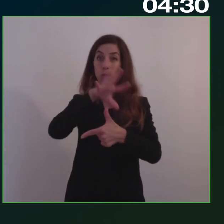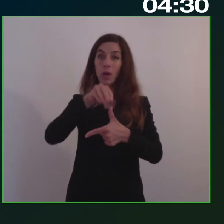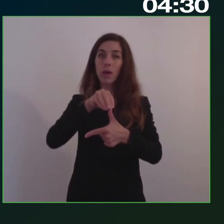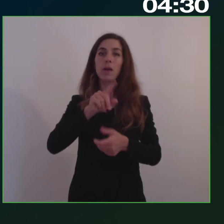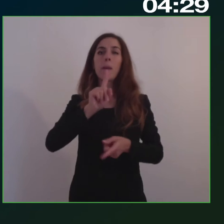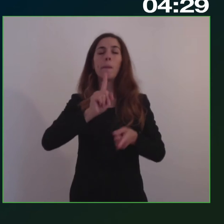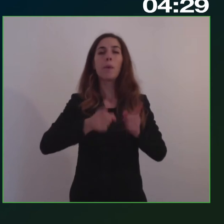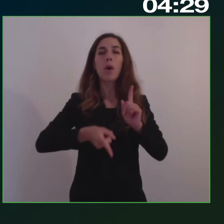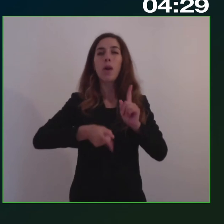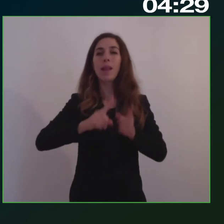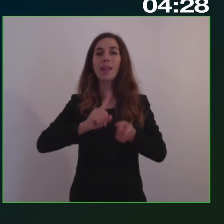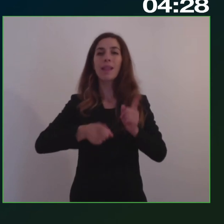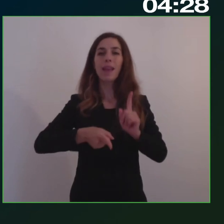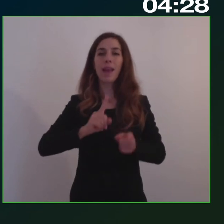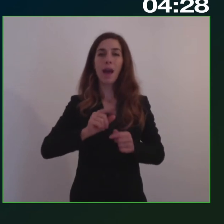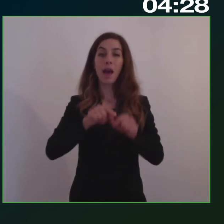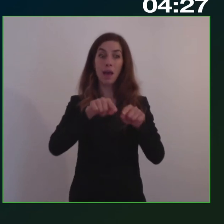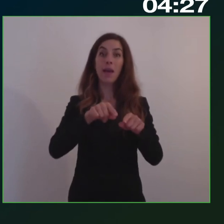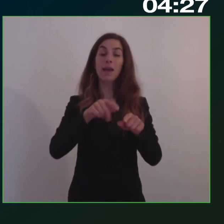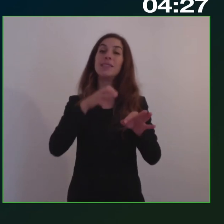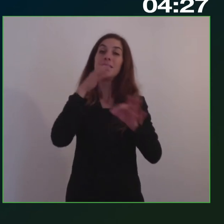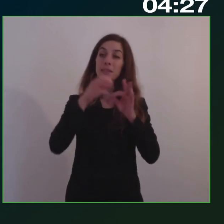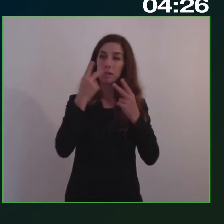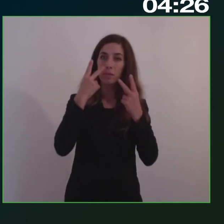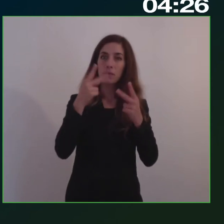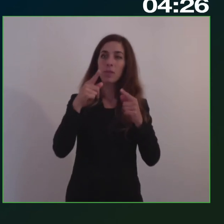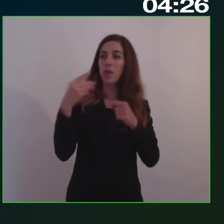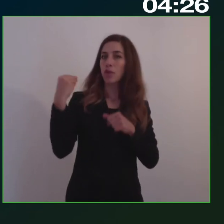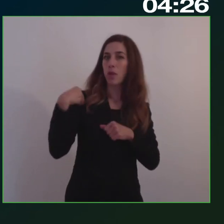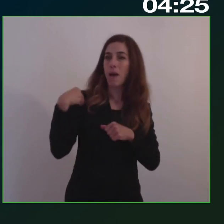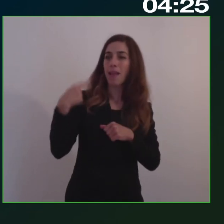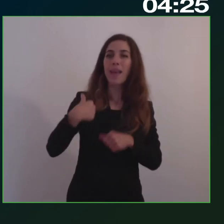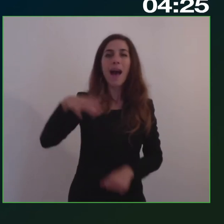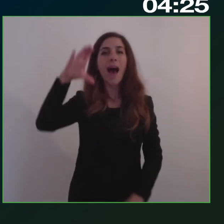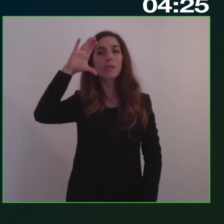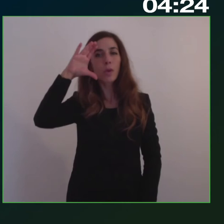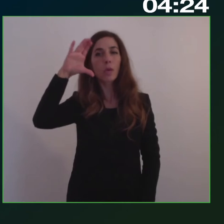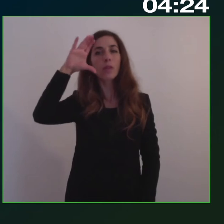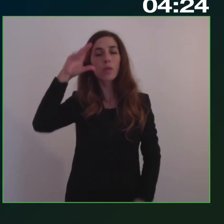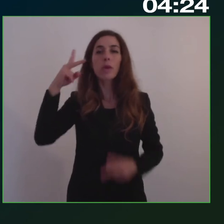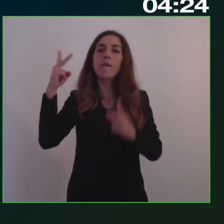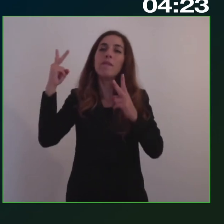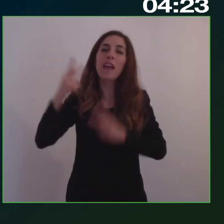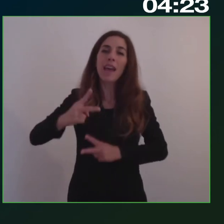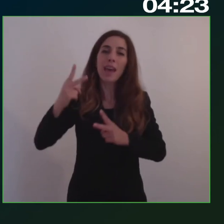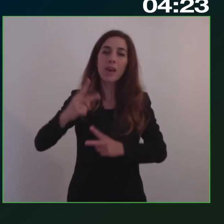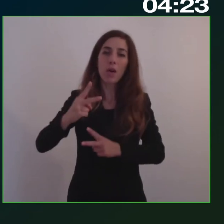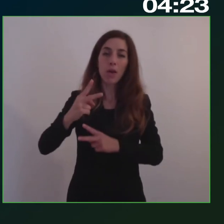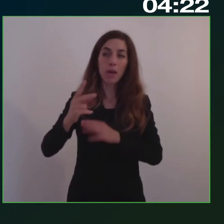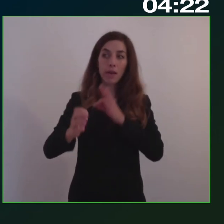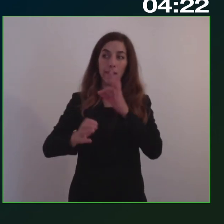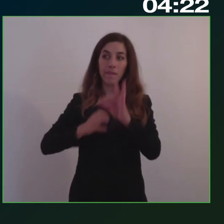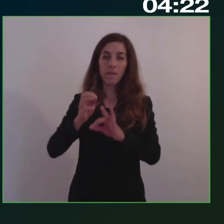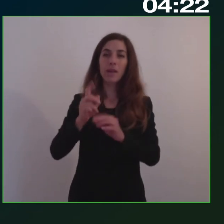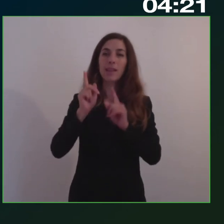questo ascolto della domanda sia un vero ascolto. E cioè che ci si presenti a questi